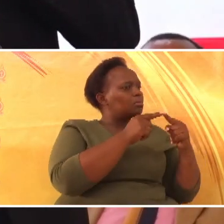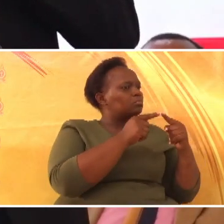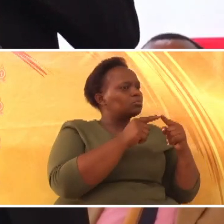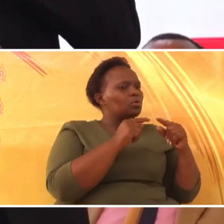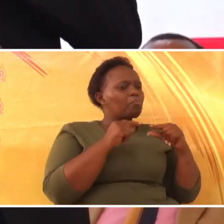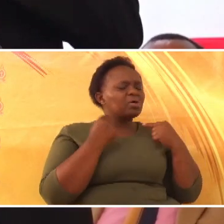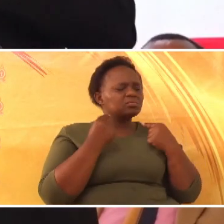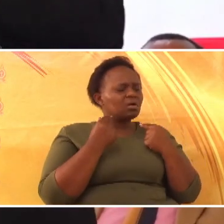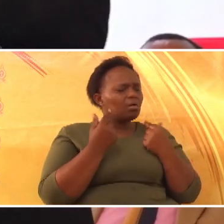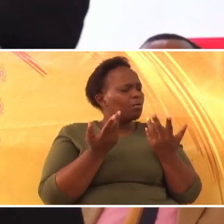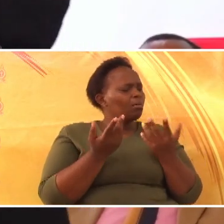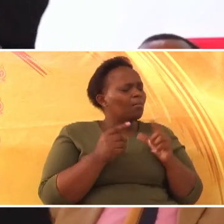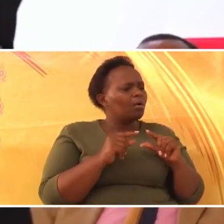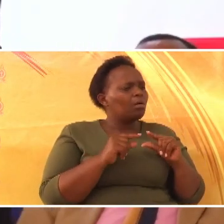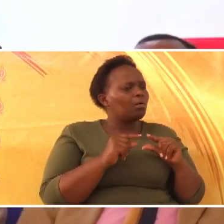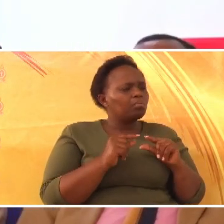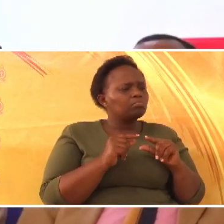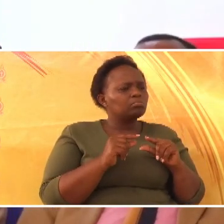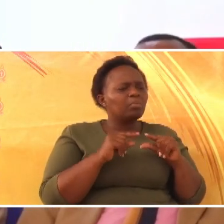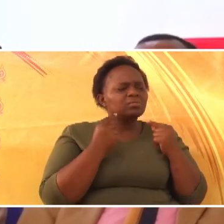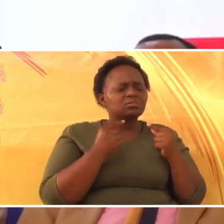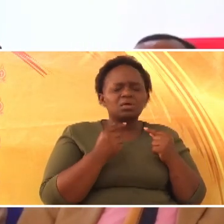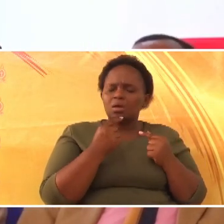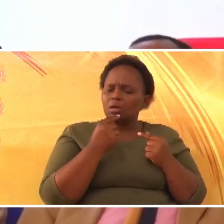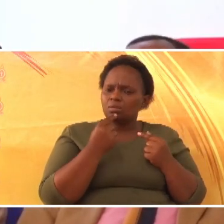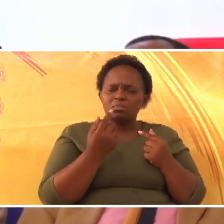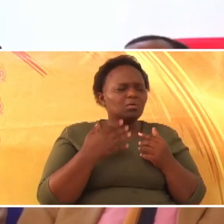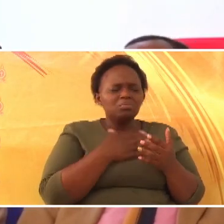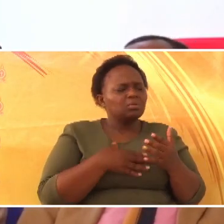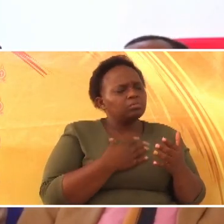anamuambia mchungaji, chukua hii pesa zote,